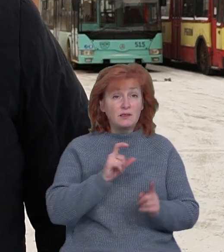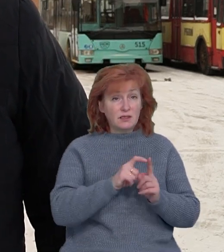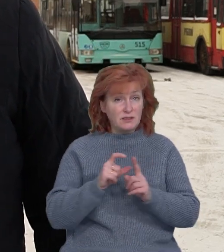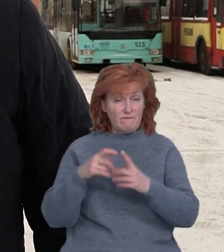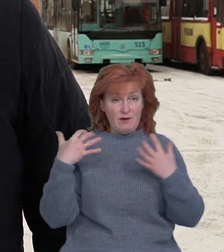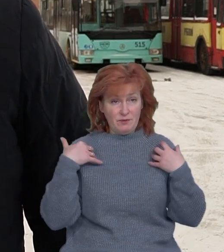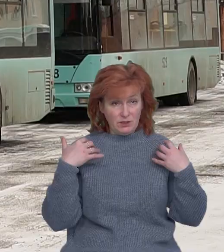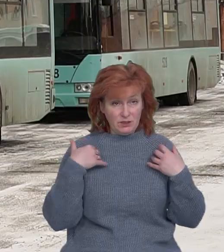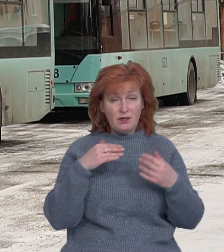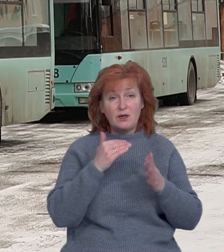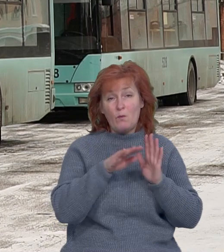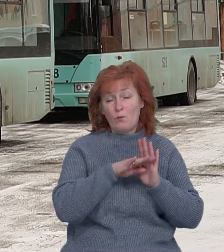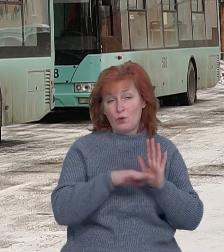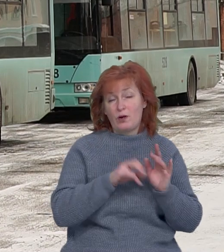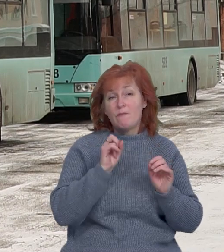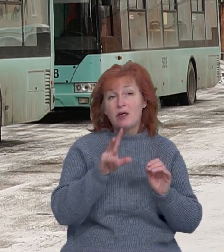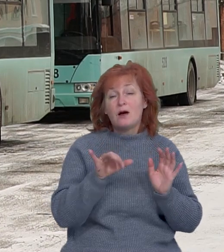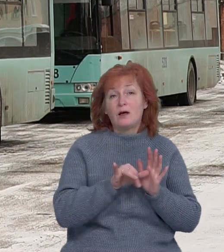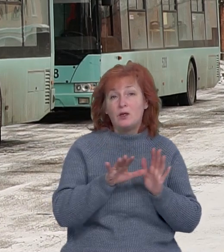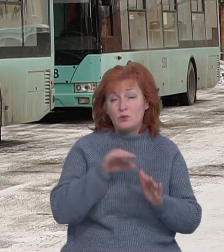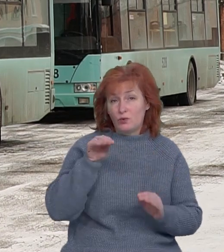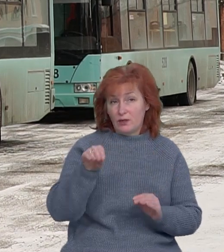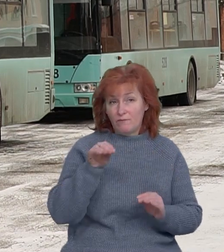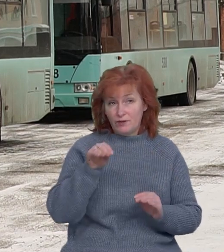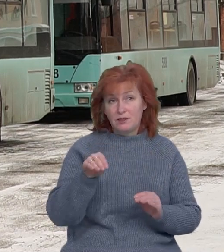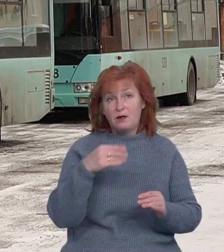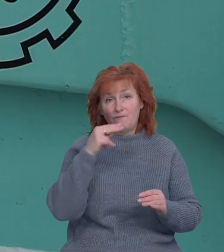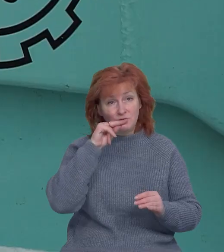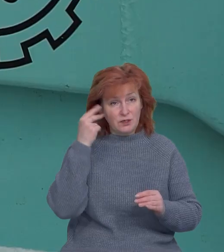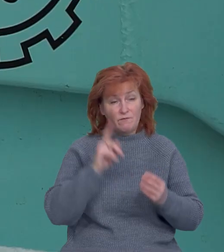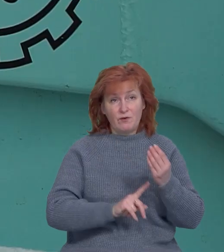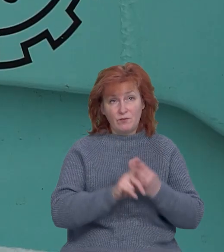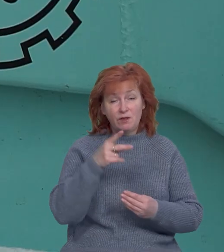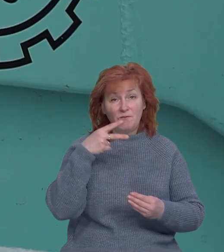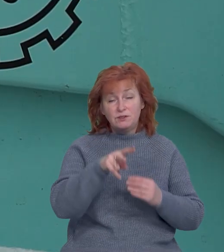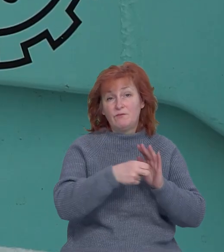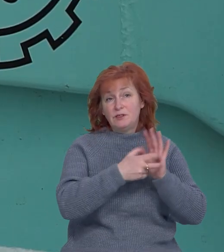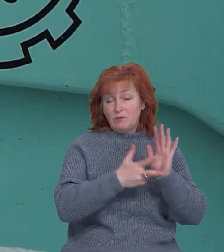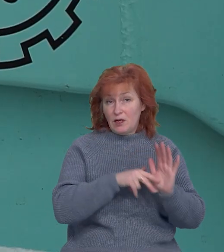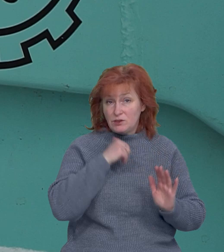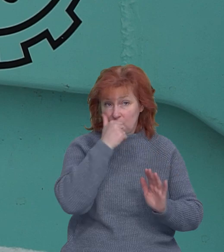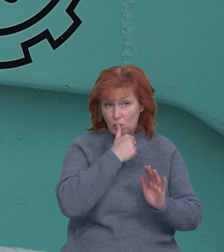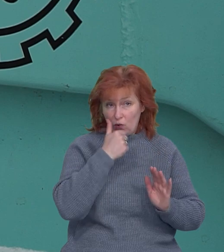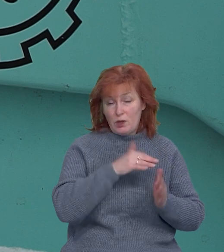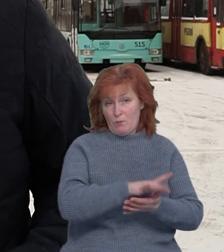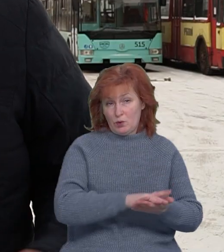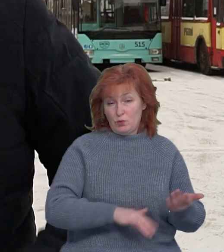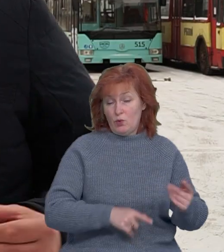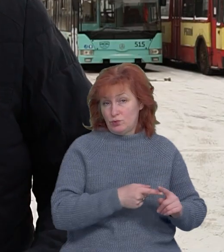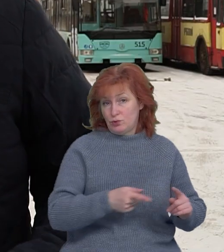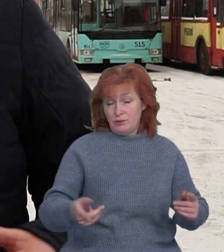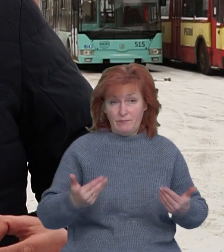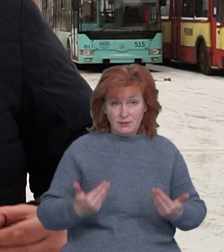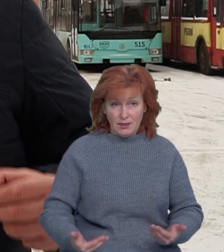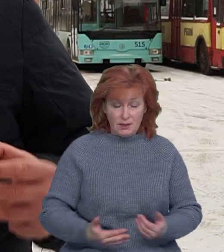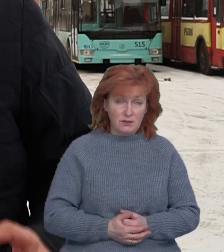Тарасенка, програму електронного квитка у Чернігові почали впроваджувати ще у 2018 році і продовжують зараз. Головна